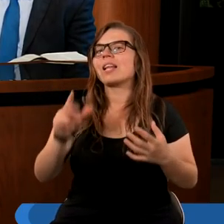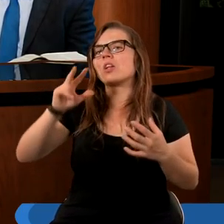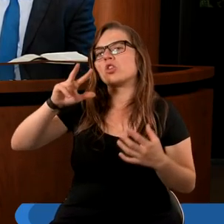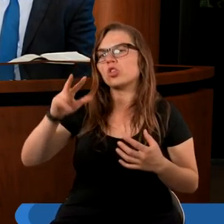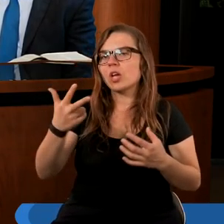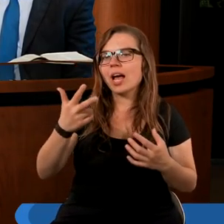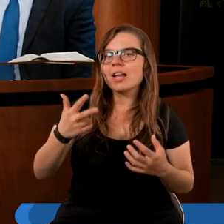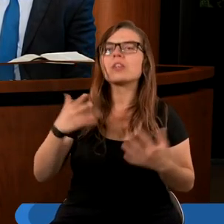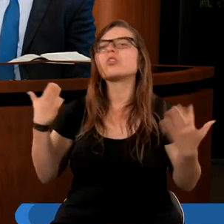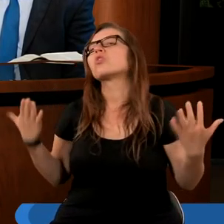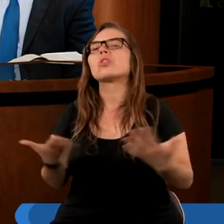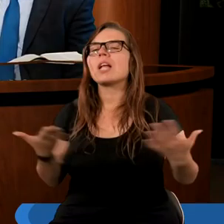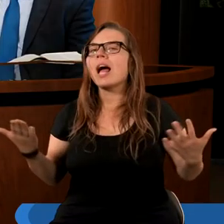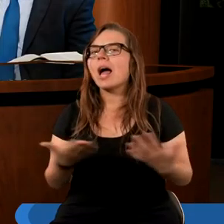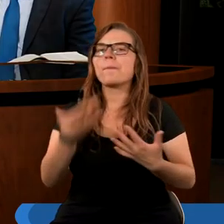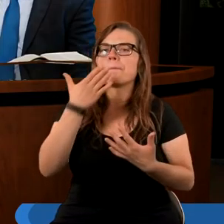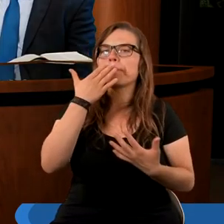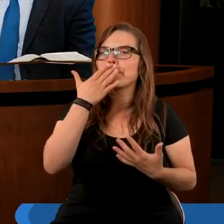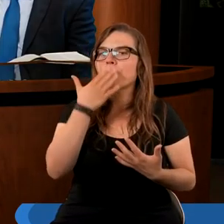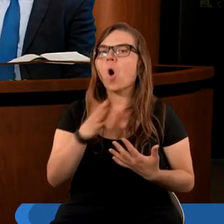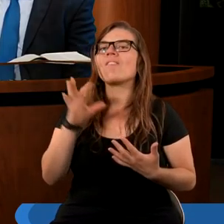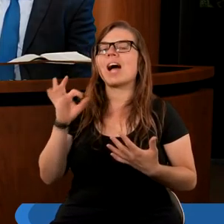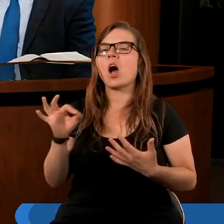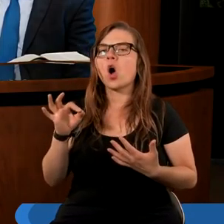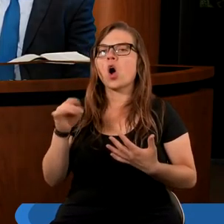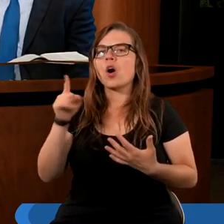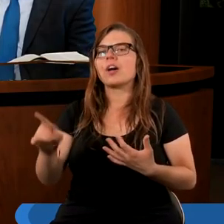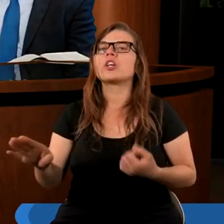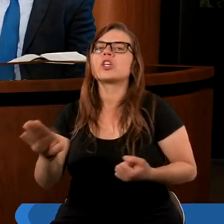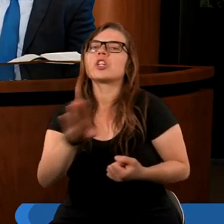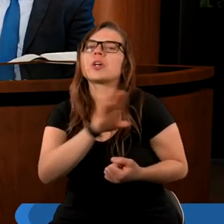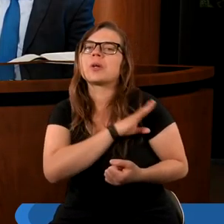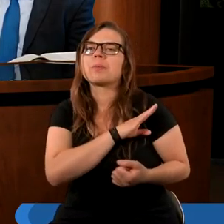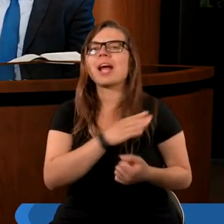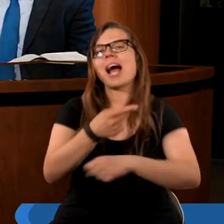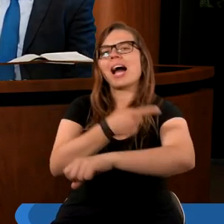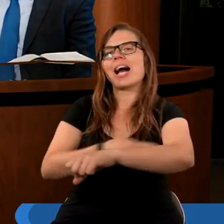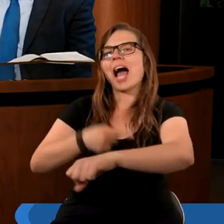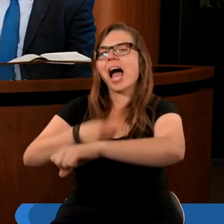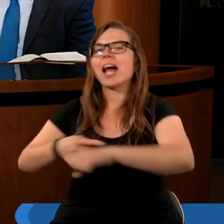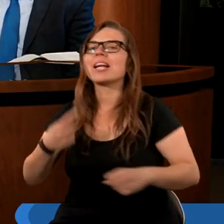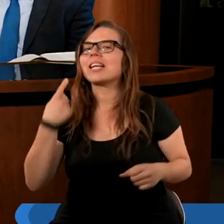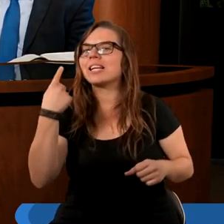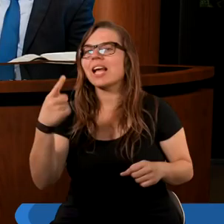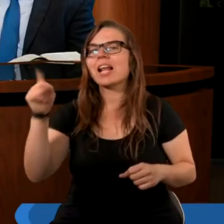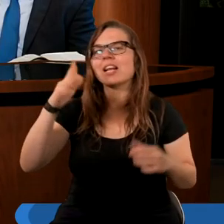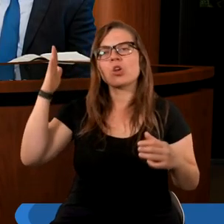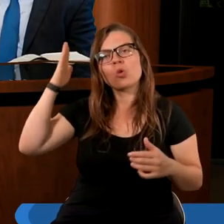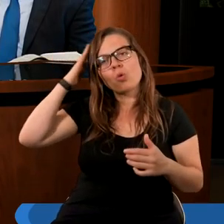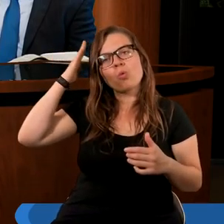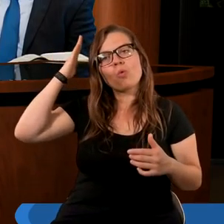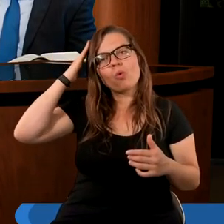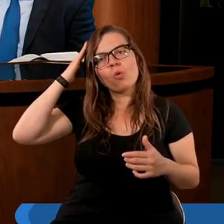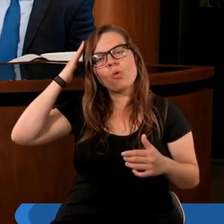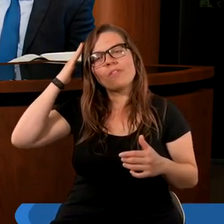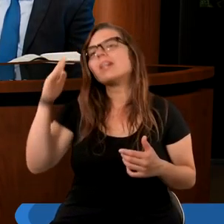gdzie mowa jest o śmiertelnej ranie jednej z głów